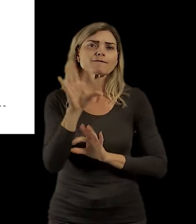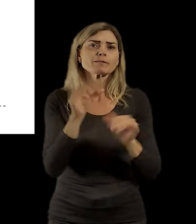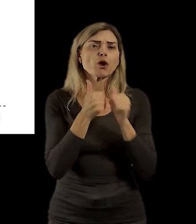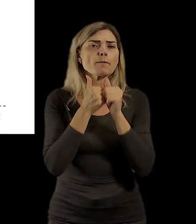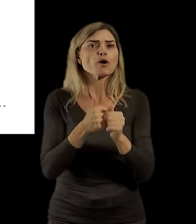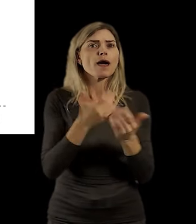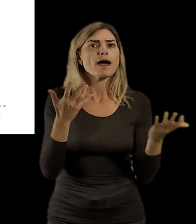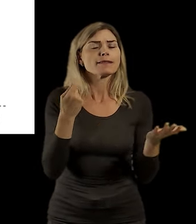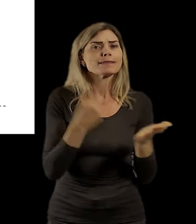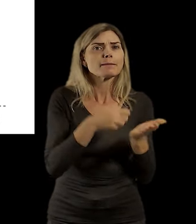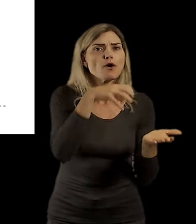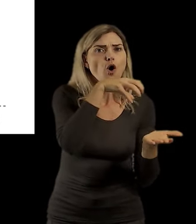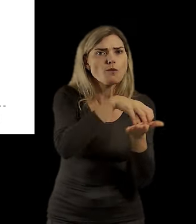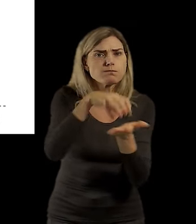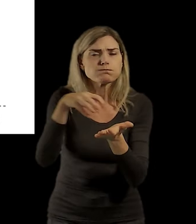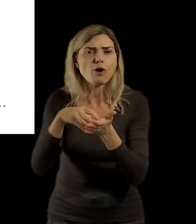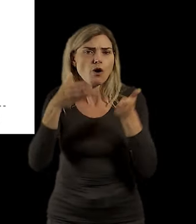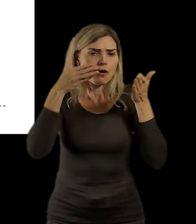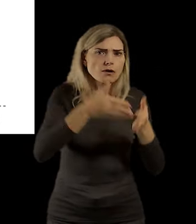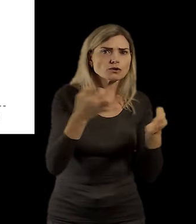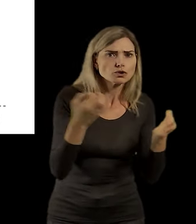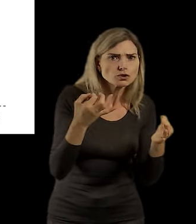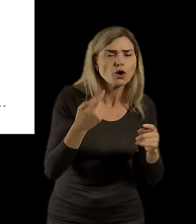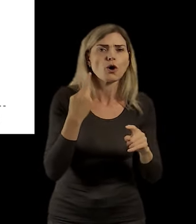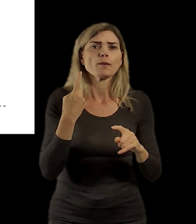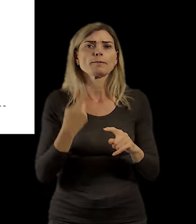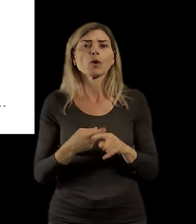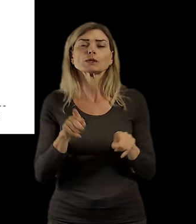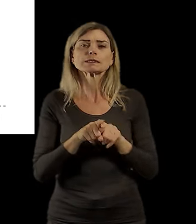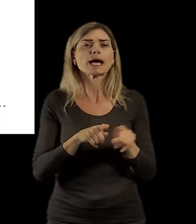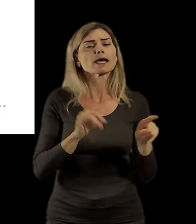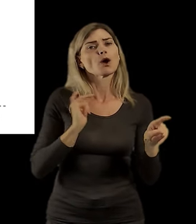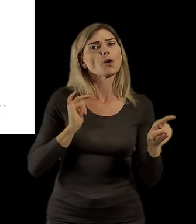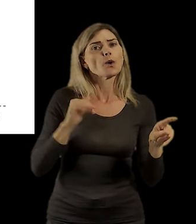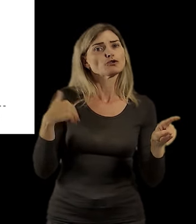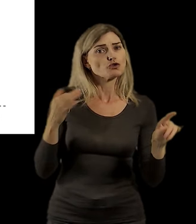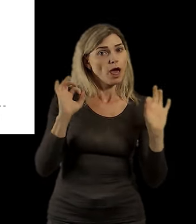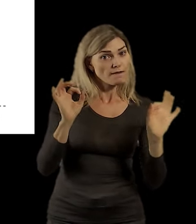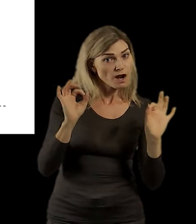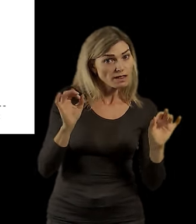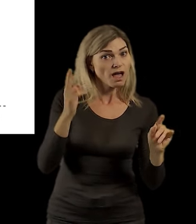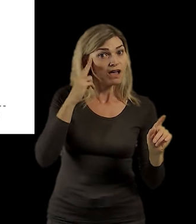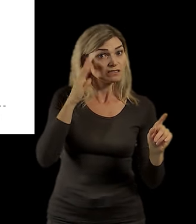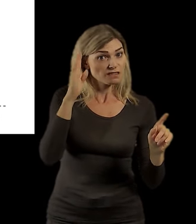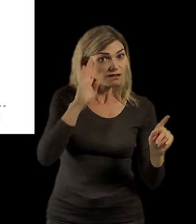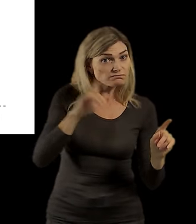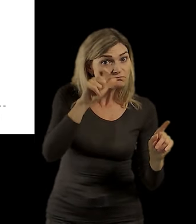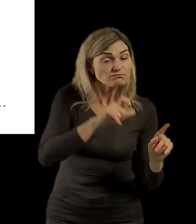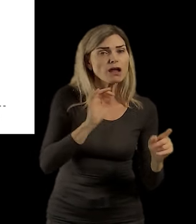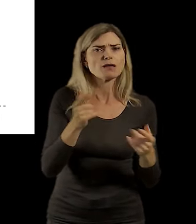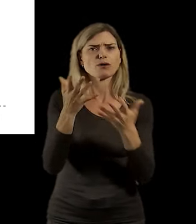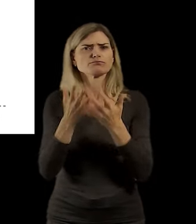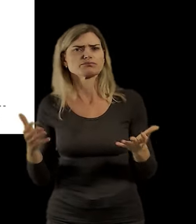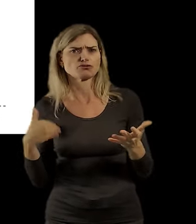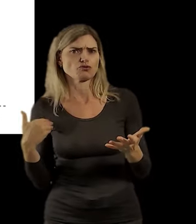oboru nějakého zaměření školy, ale i preference, jako je kvalita nebo pověst školy. Tady vidíte jenom rozmístěních středních